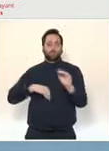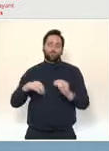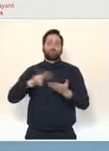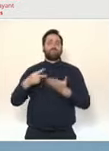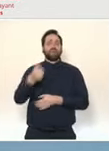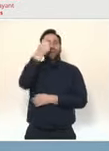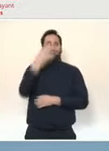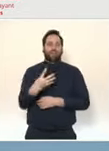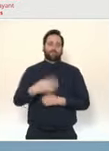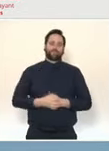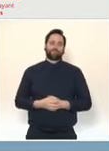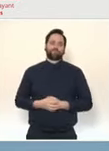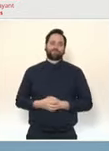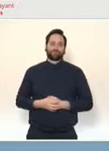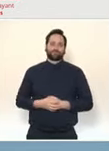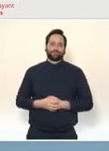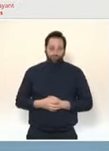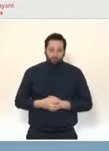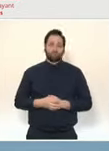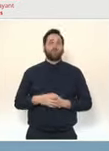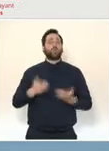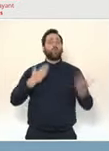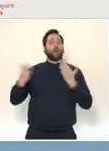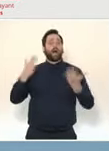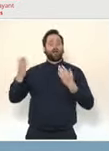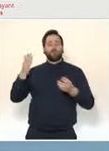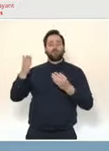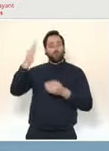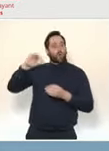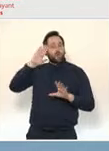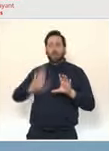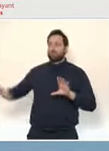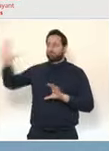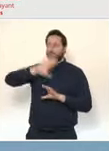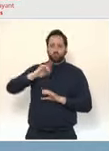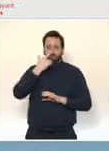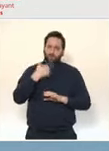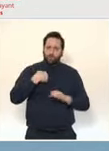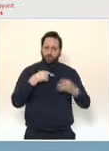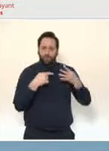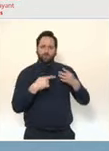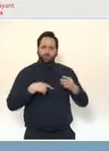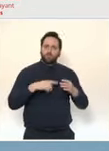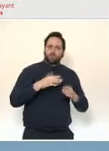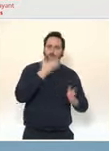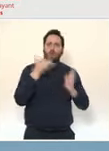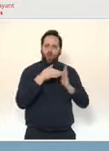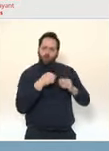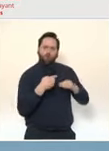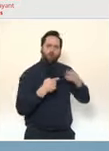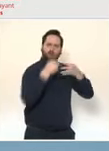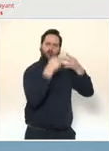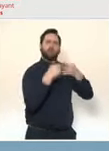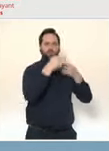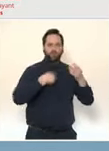'hui un rythme de vaccination parmi les plus rapides d'Europe qui nous permet de vacciner environ 2,5 de